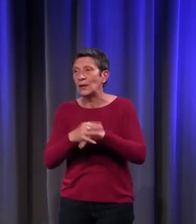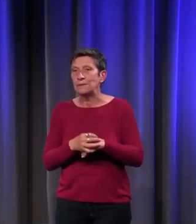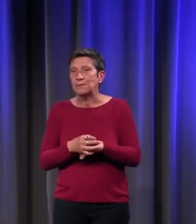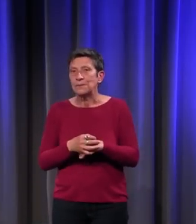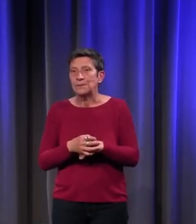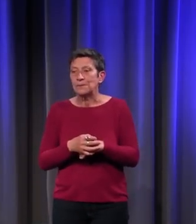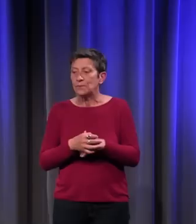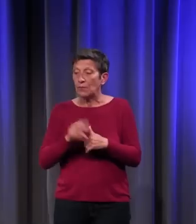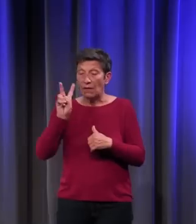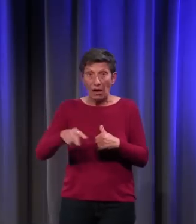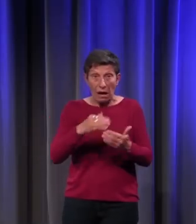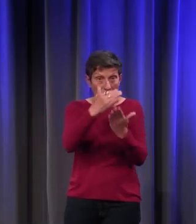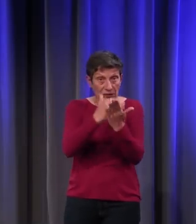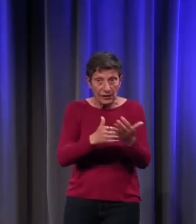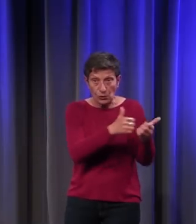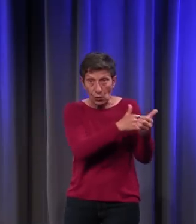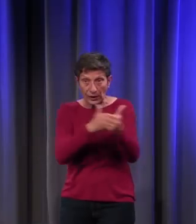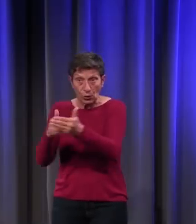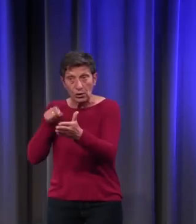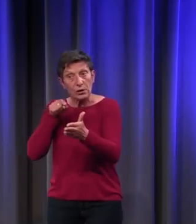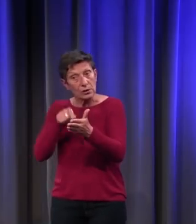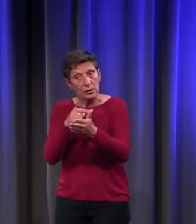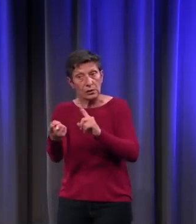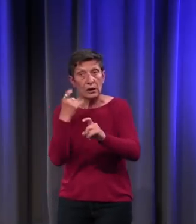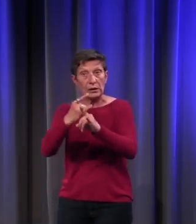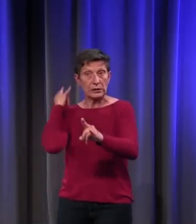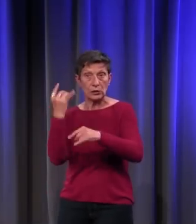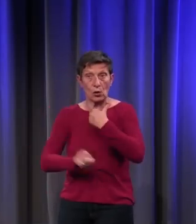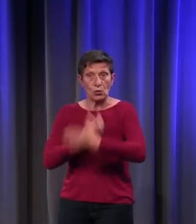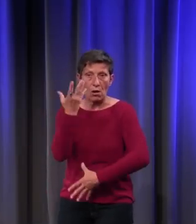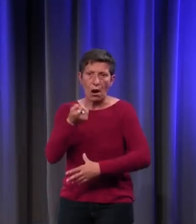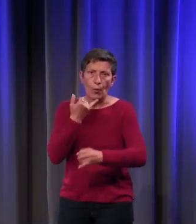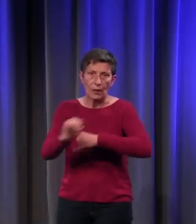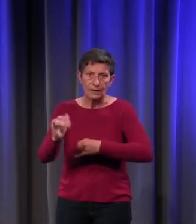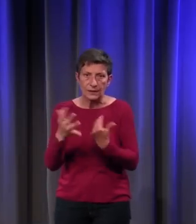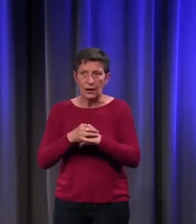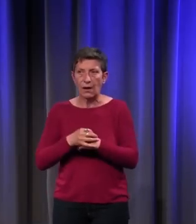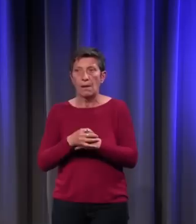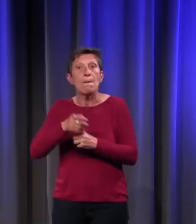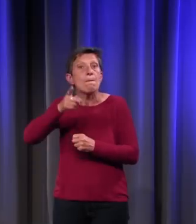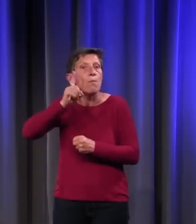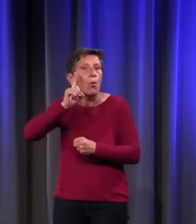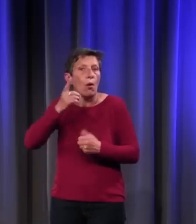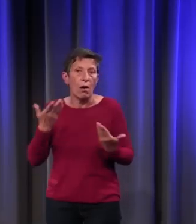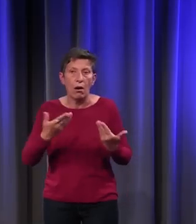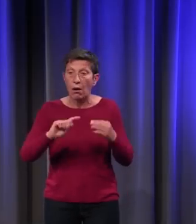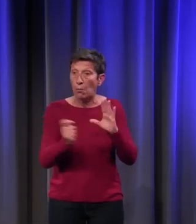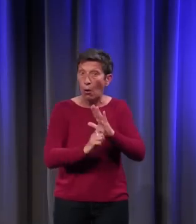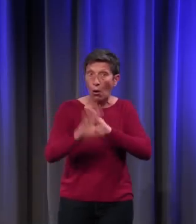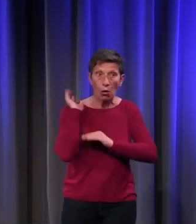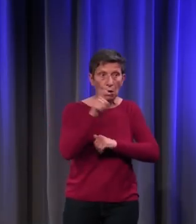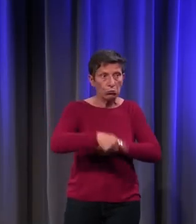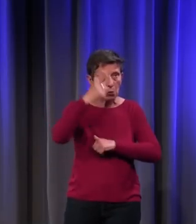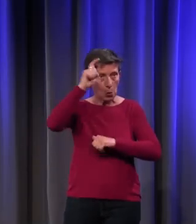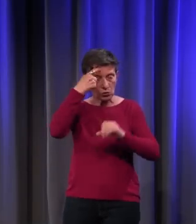Et ce sont des catégories de l'histoire de l'art qui sont un peu artificielles parce que les contemporains n'en ont pas conscience